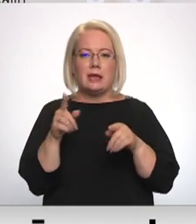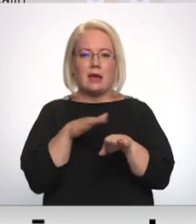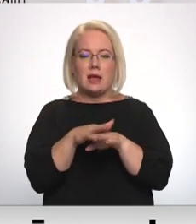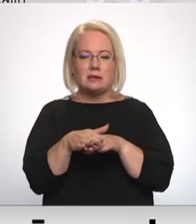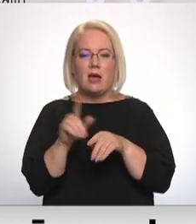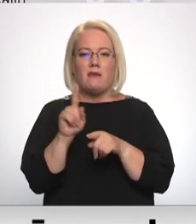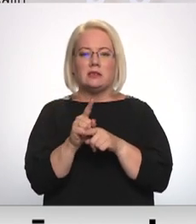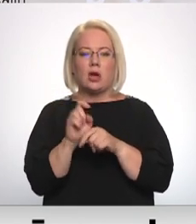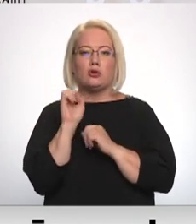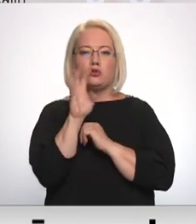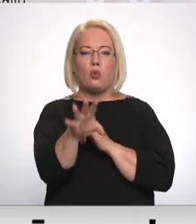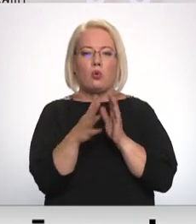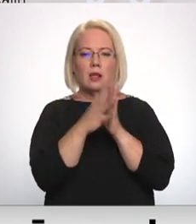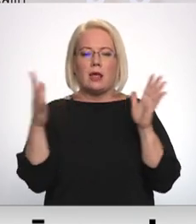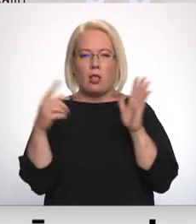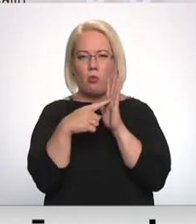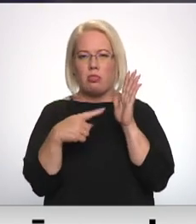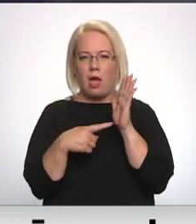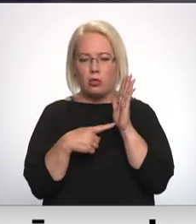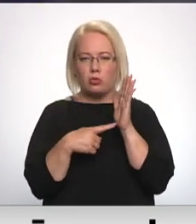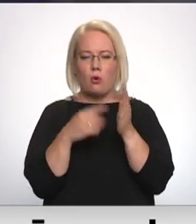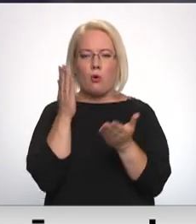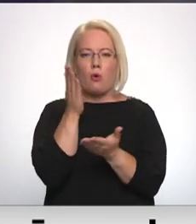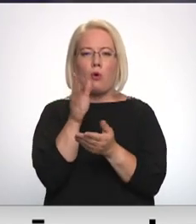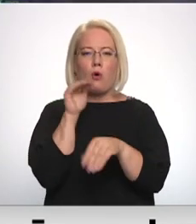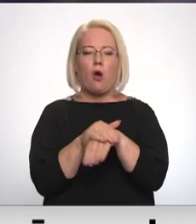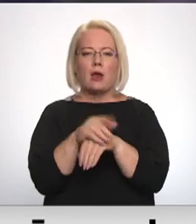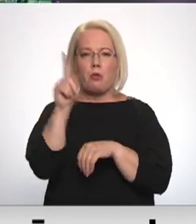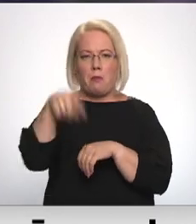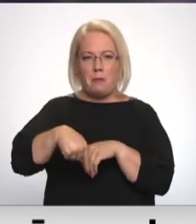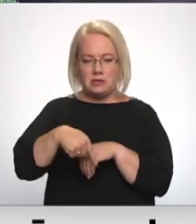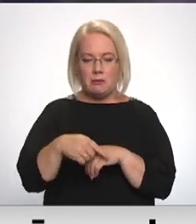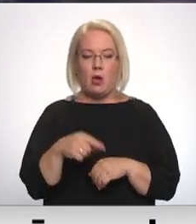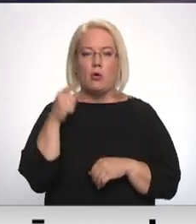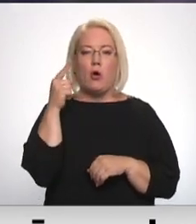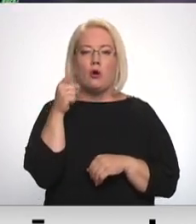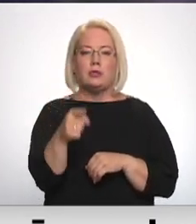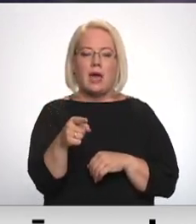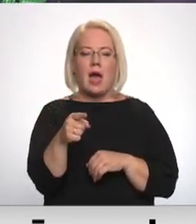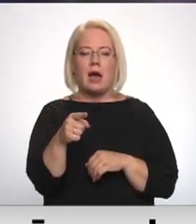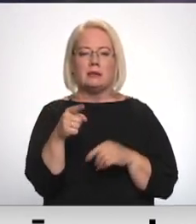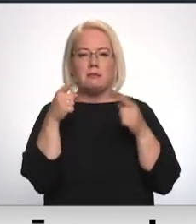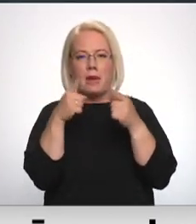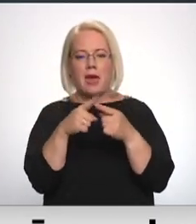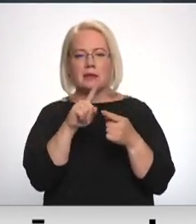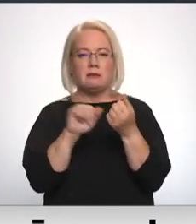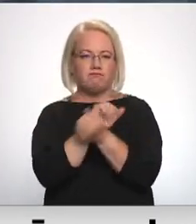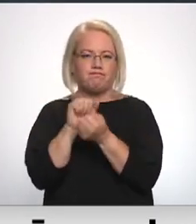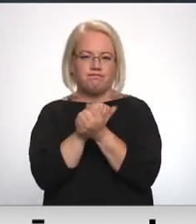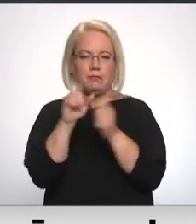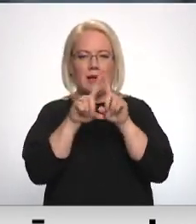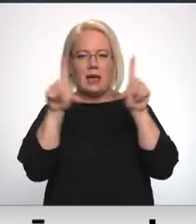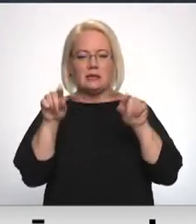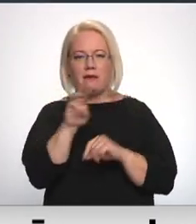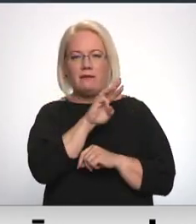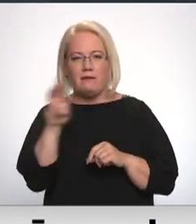pieprasījumu skaitu konkrētam resursam. Šādu uzbrukumu mērķi ir deskreditēt iestādes un valsti, parādot, ka tā